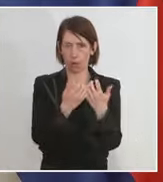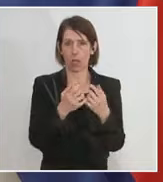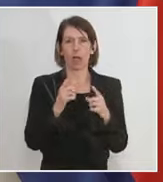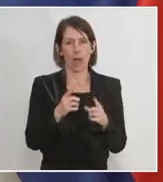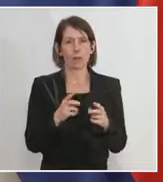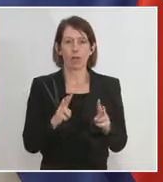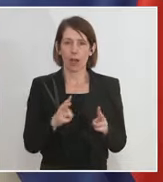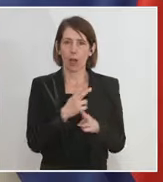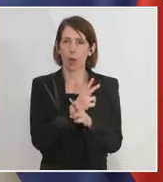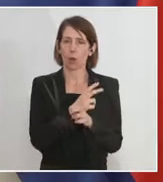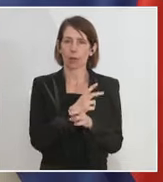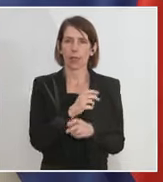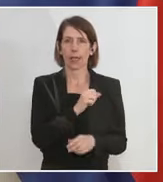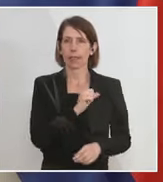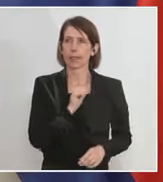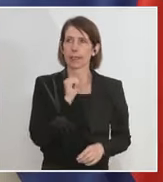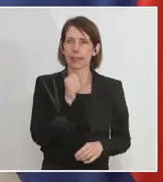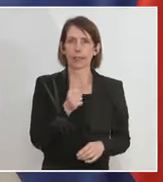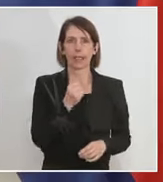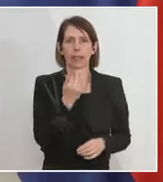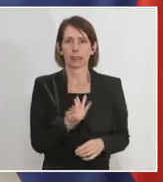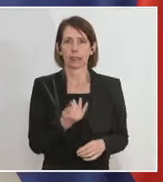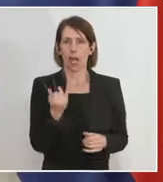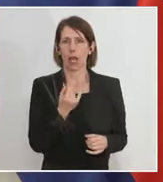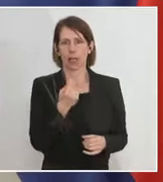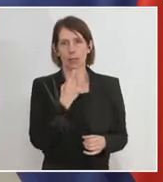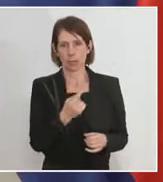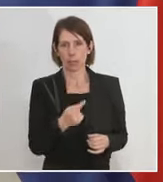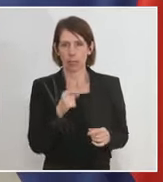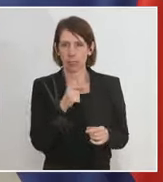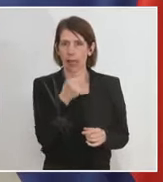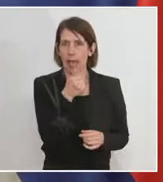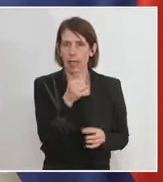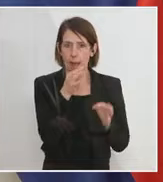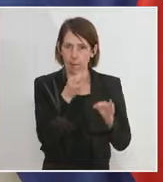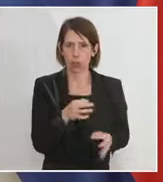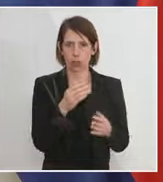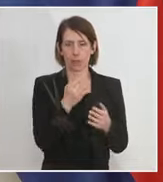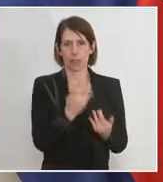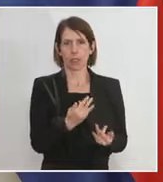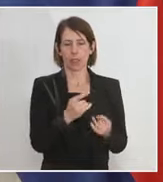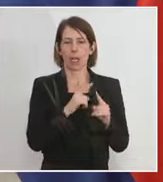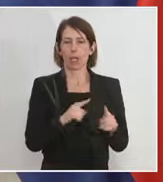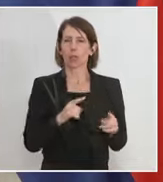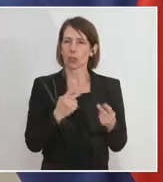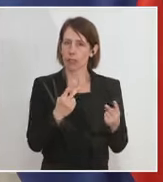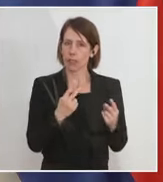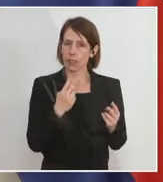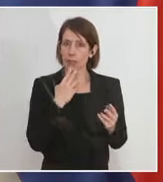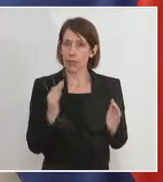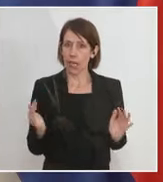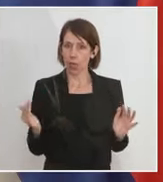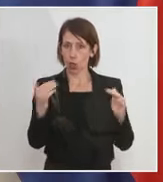in Österreich ganz bewusst nie auf eine Zahl, auf eine Inzidenz gelegt. Es kommt auch, der Bundeskanzler gesagt hat, darauf an, mit wem treffe ich dort vor Ort zusammen? Wie ist die